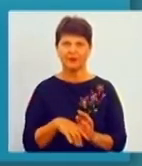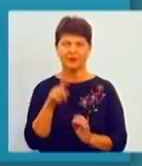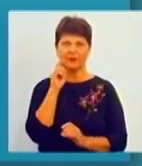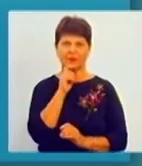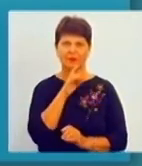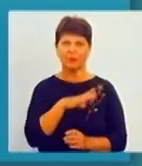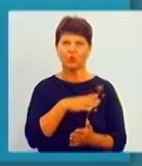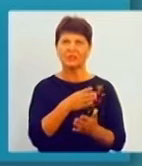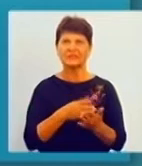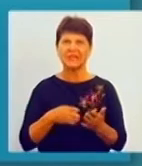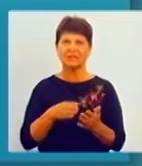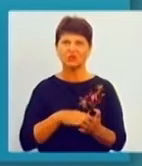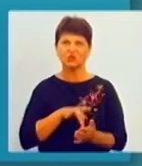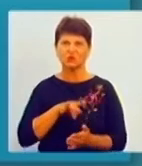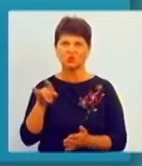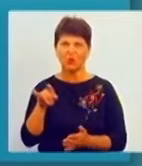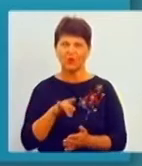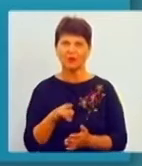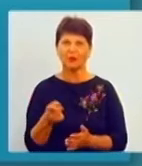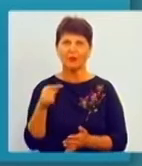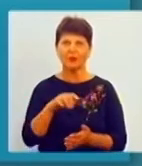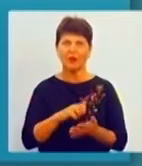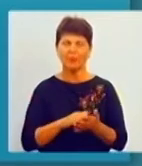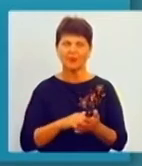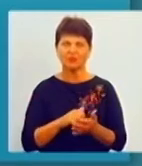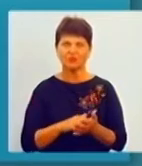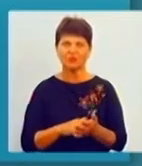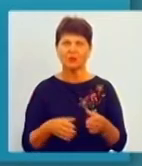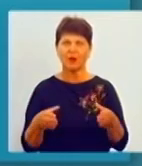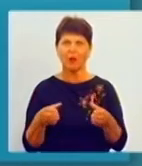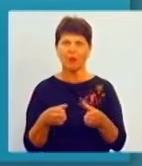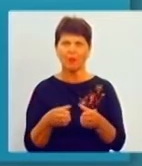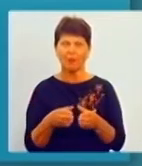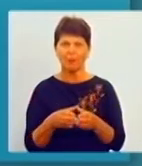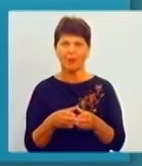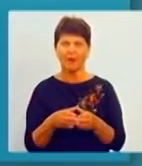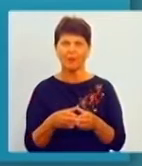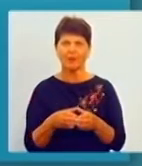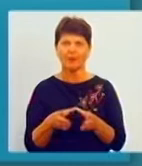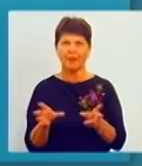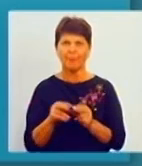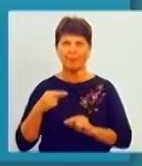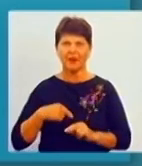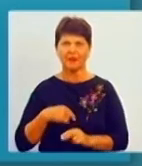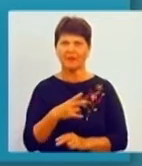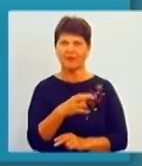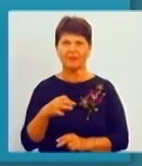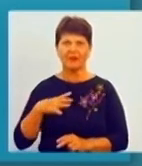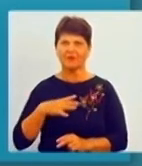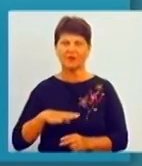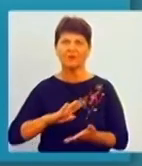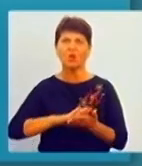скасовані по тій причині, що, на жаль, компанії-партнери не витримують того